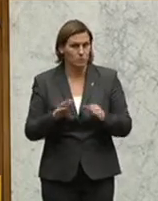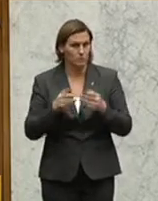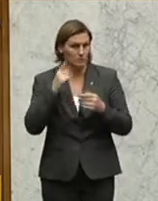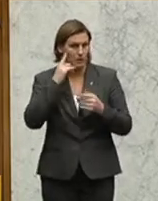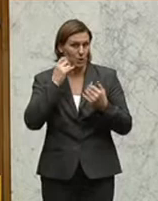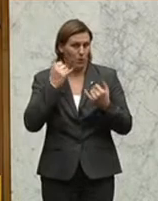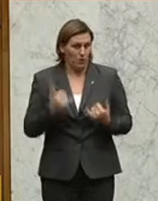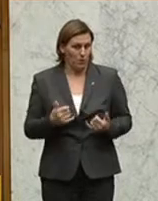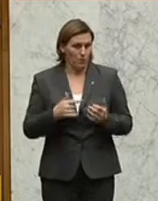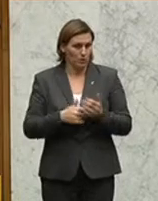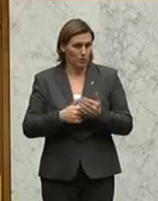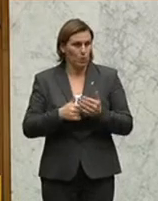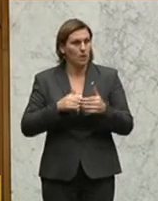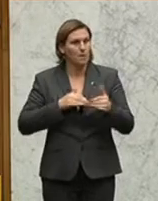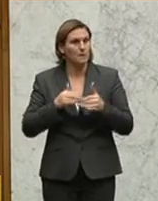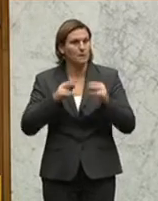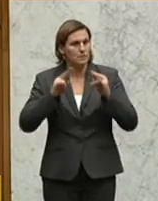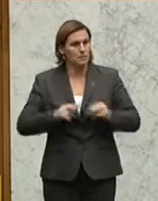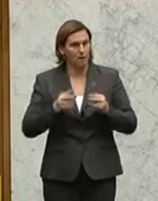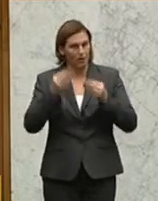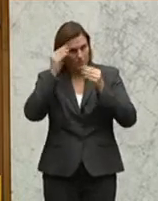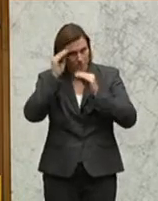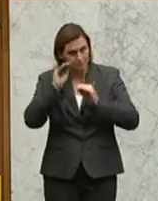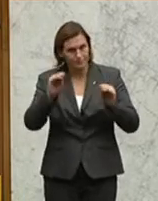heuer es dem Ministerrat vorzulegen.